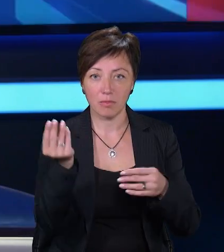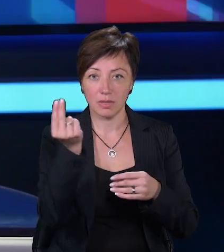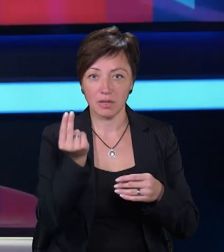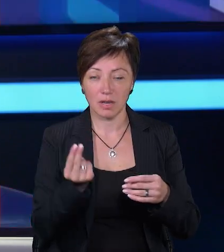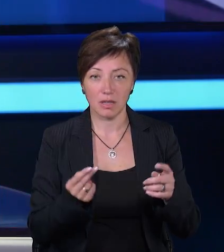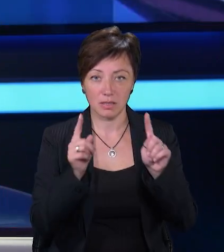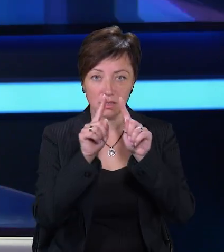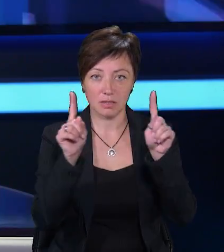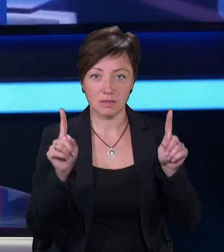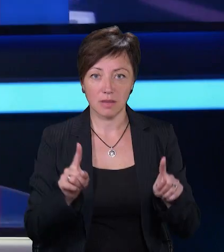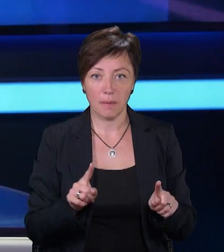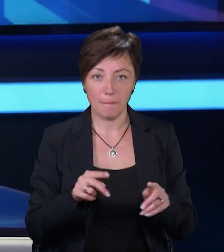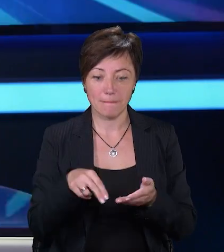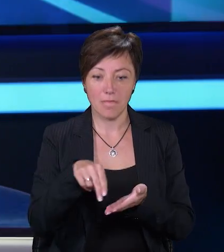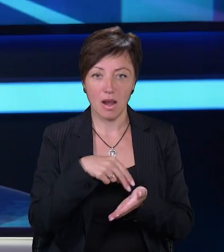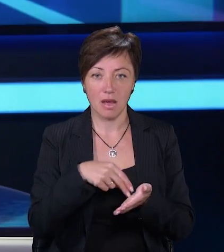у жанровому малярстві.